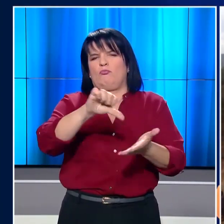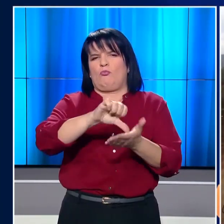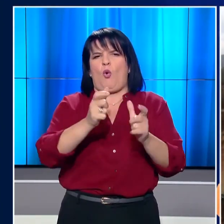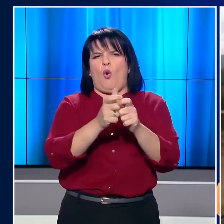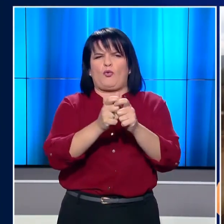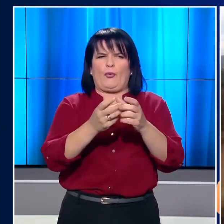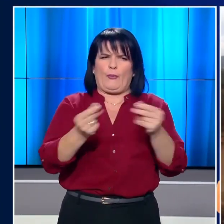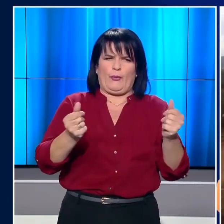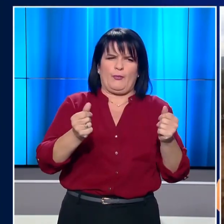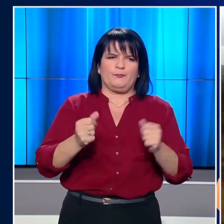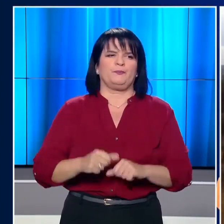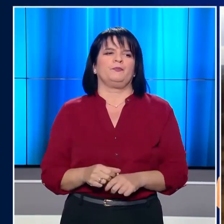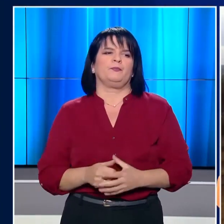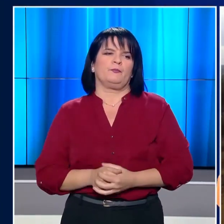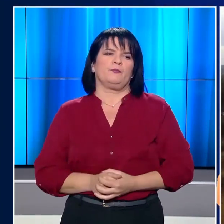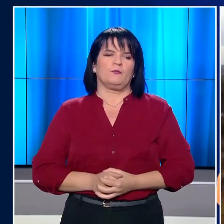έξω από το Ιντλίμ.